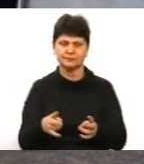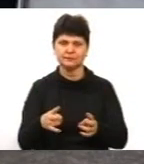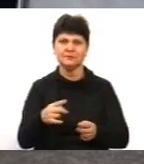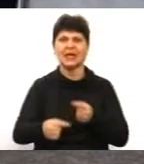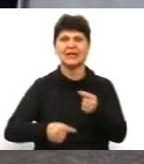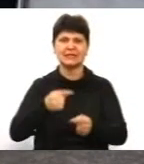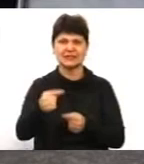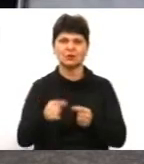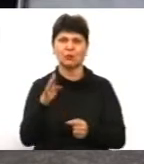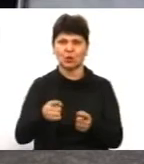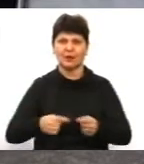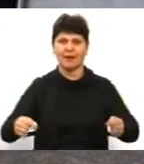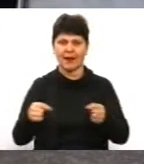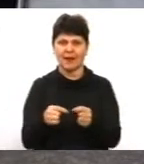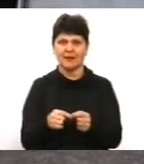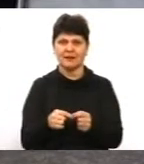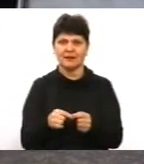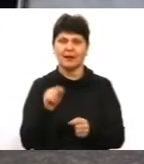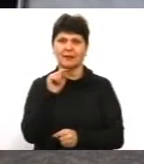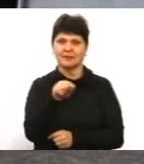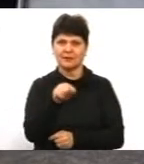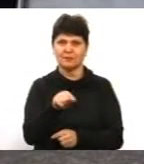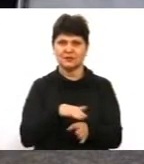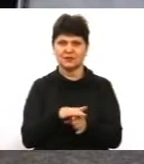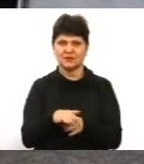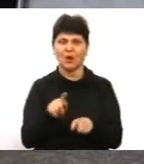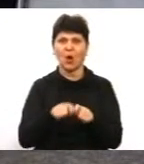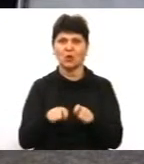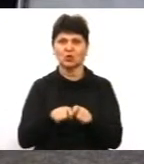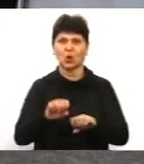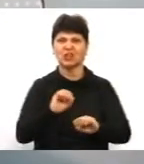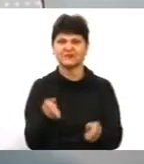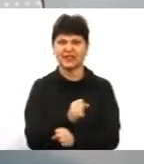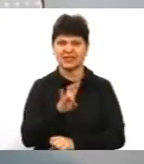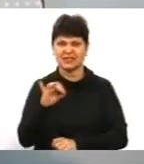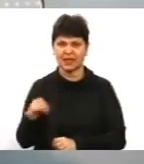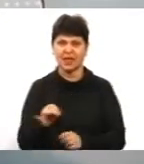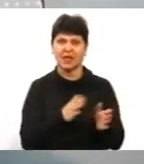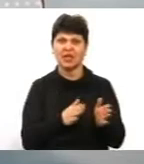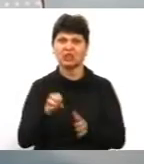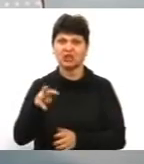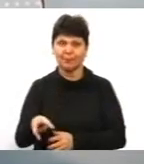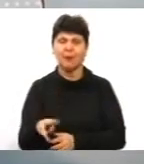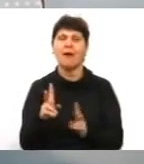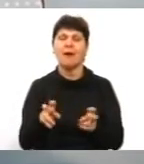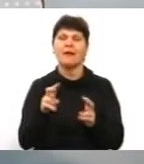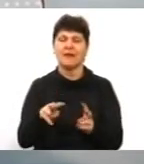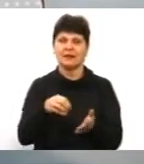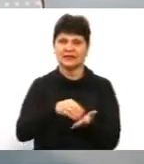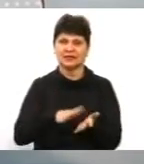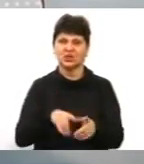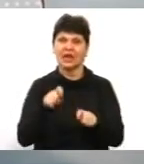ділянкою буде там здійснюватися контроль швидкісного режиму. І як зазначили інспектори в